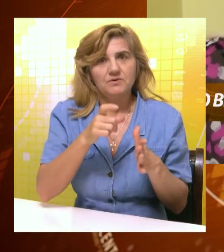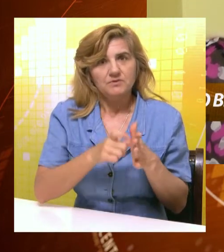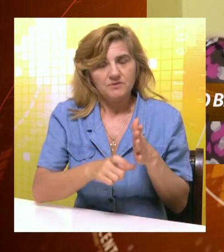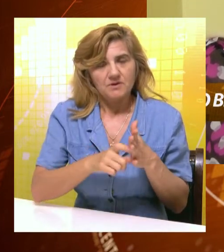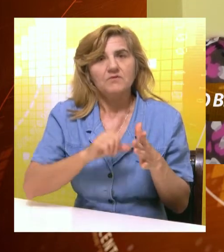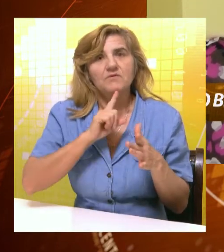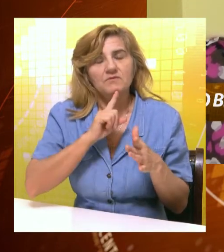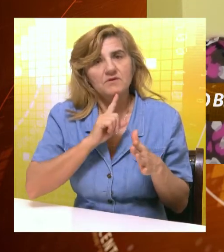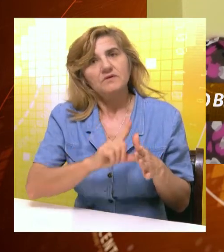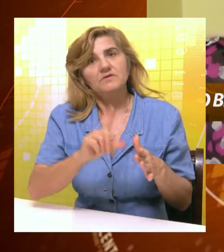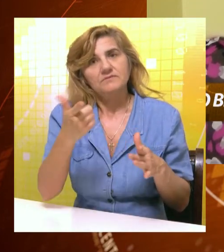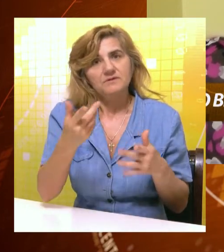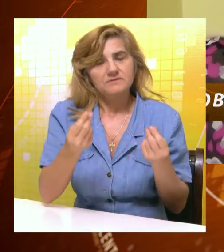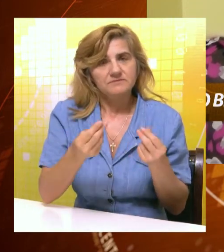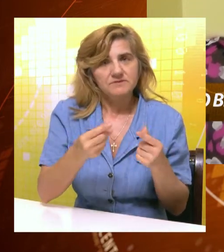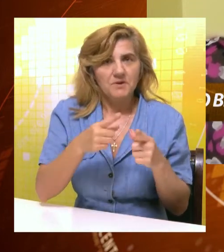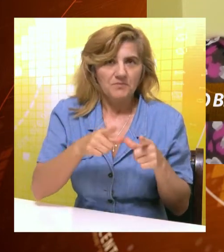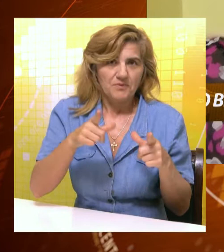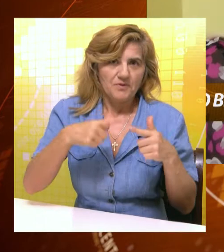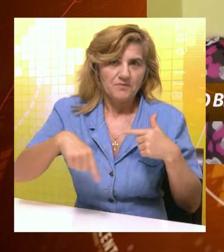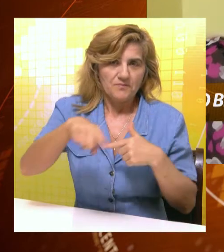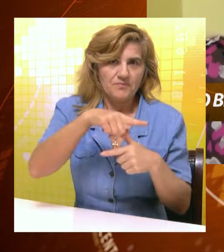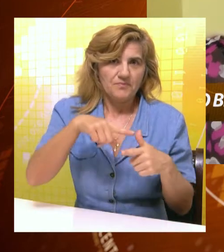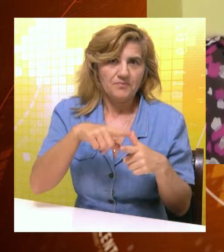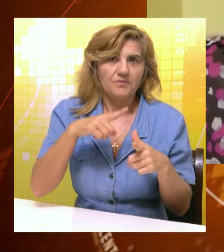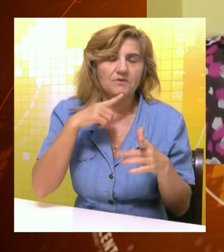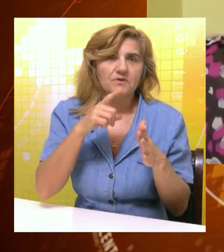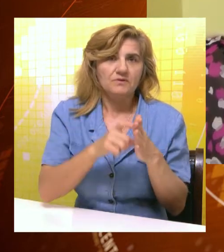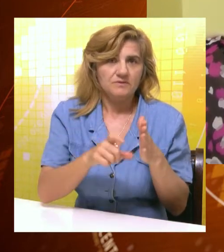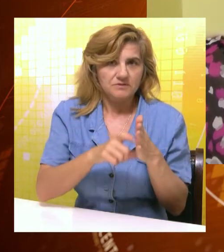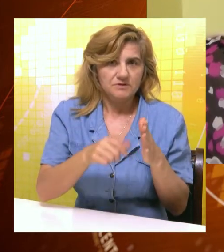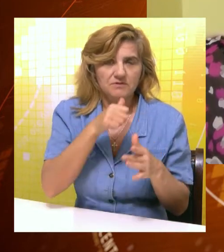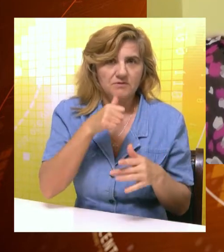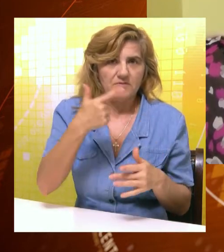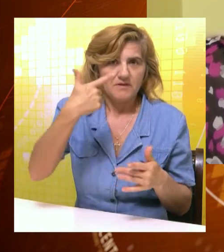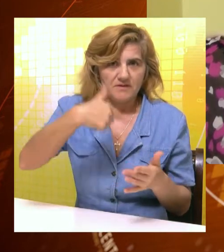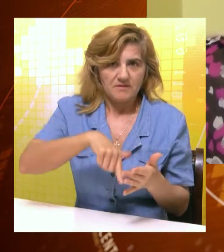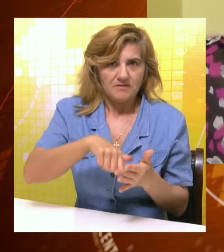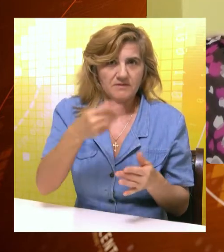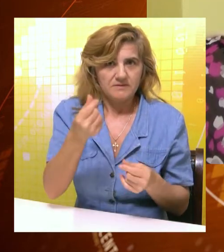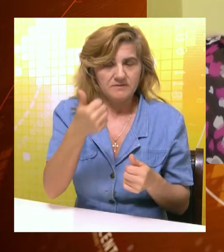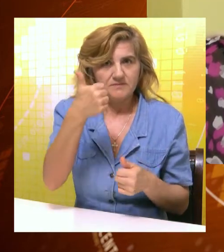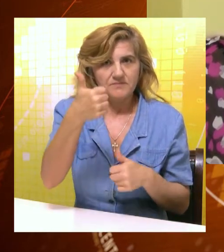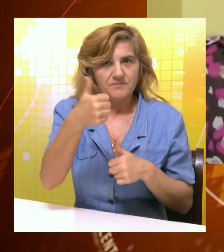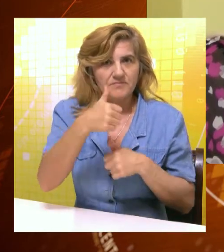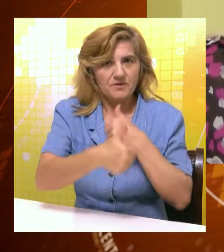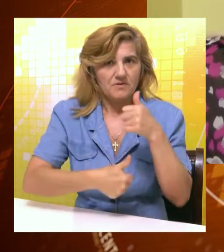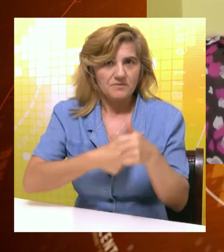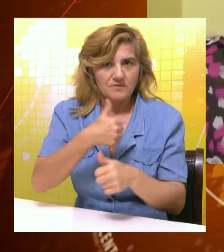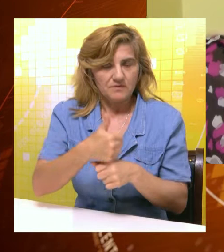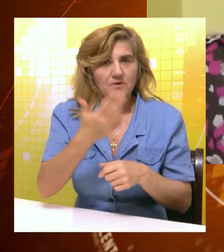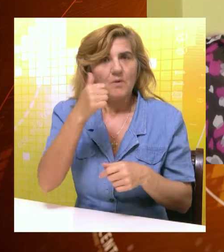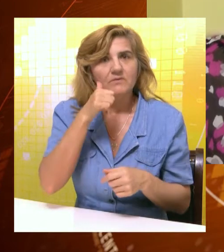članstvo koje važi i na teritoriji Republike Srbije i u Evropi. To članstvo košta 2000 dinara na godišnjem nivou od dana